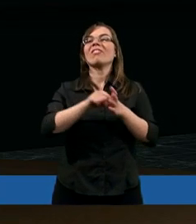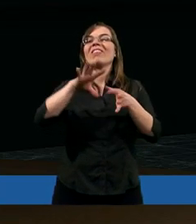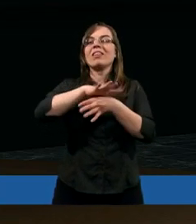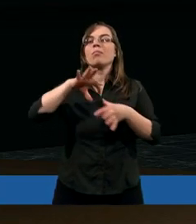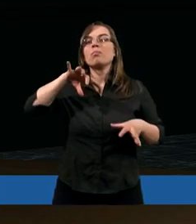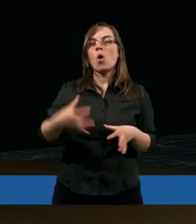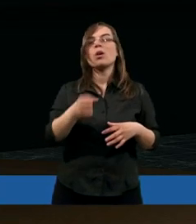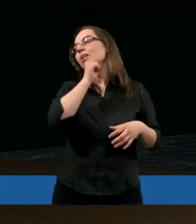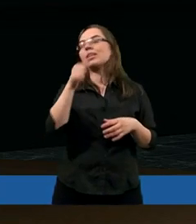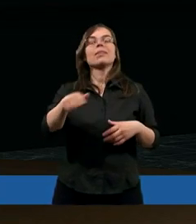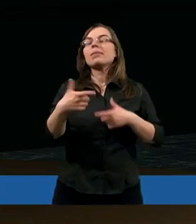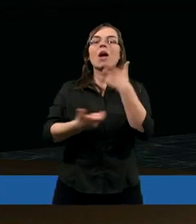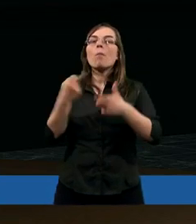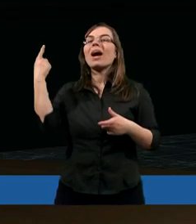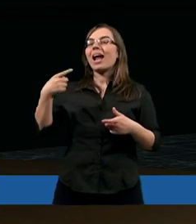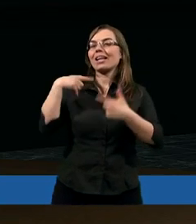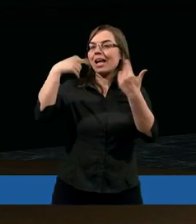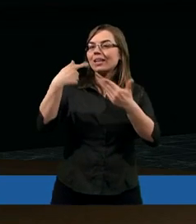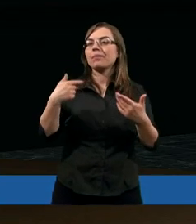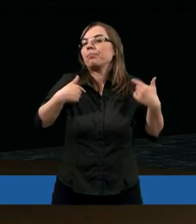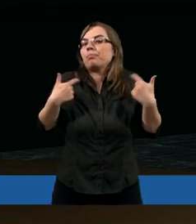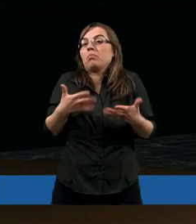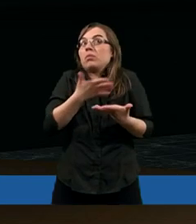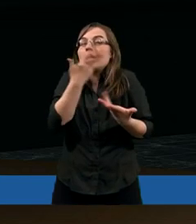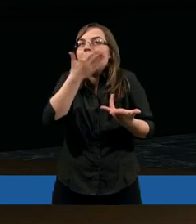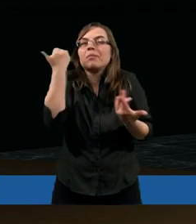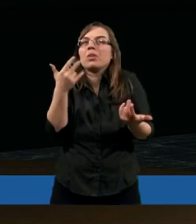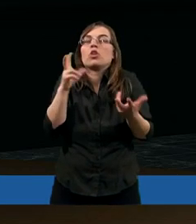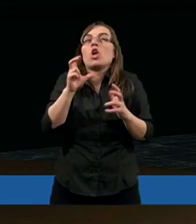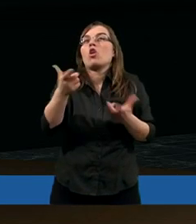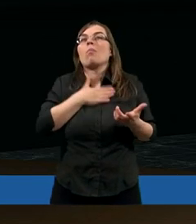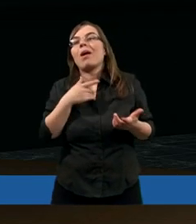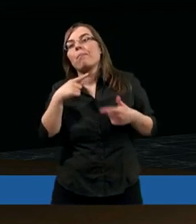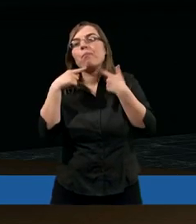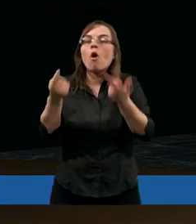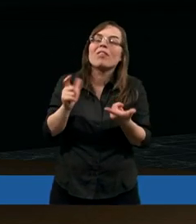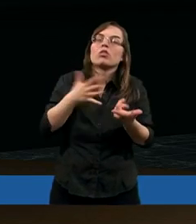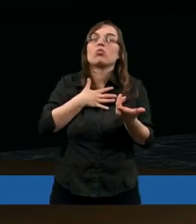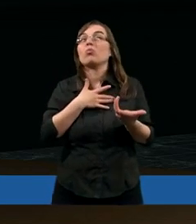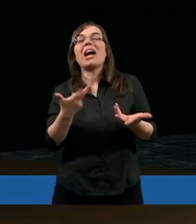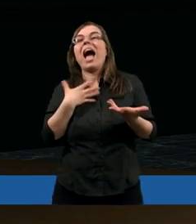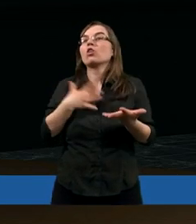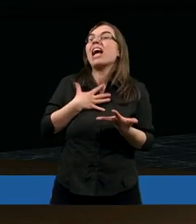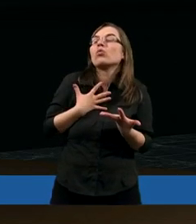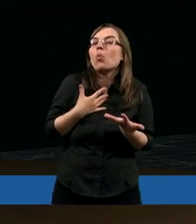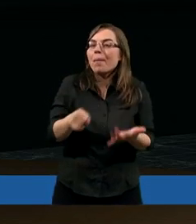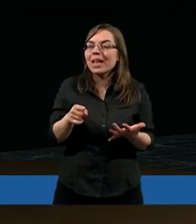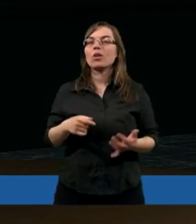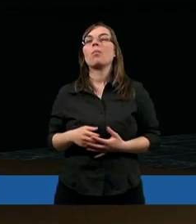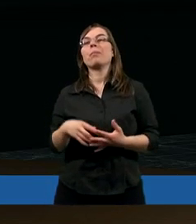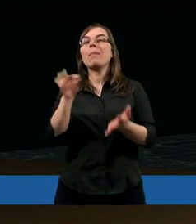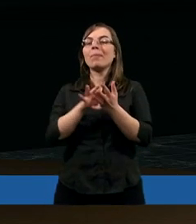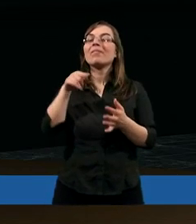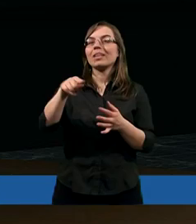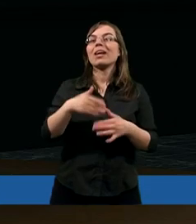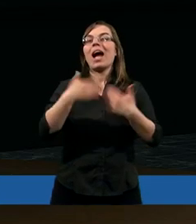zborze. Nigdy w życiu tego nie robiłam. Nigdy w życiu nie myślałam, że powinnam cokolwiek powiedzieć i tak dalej. I